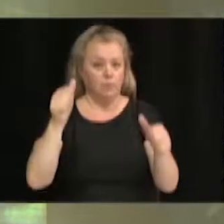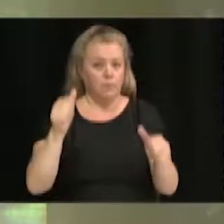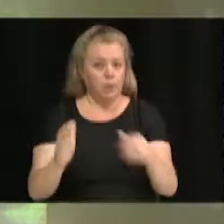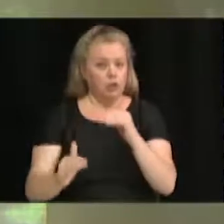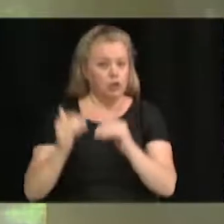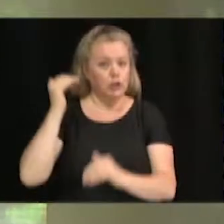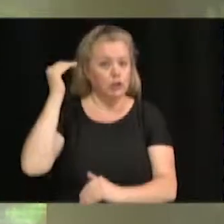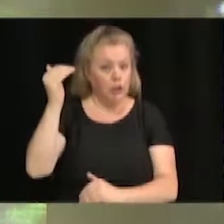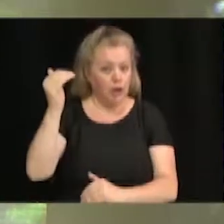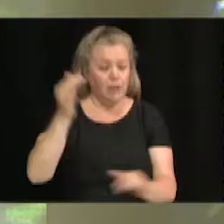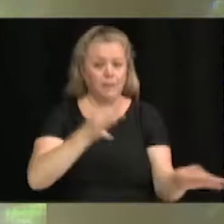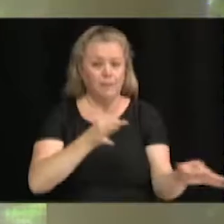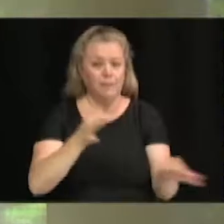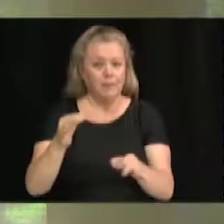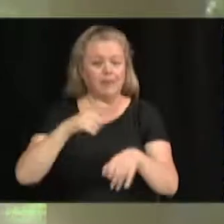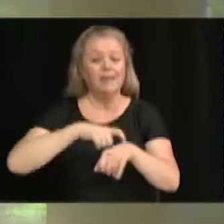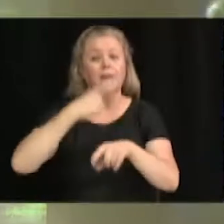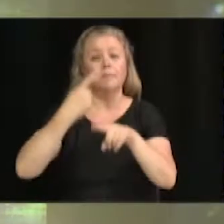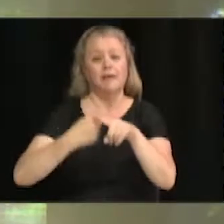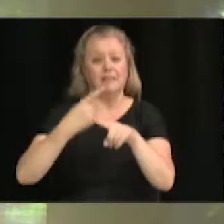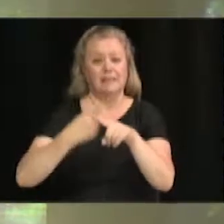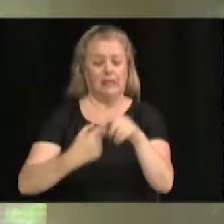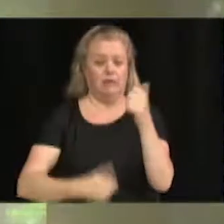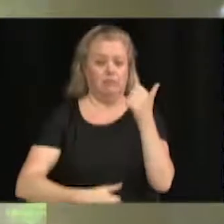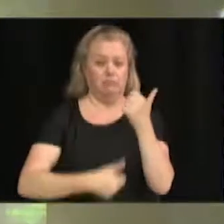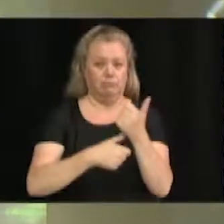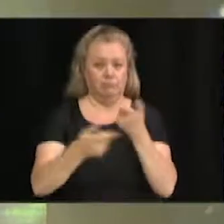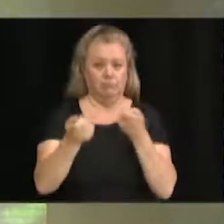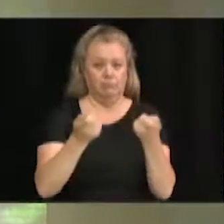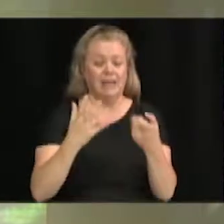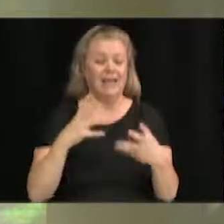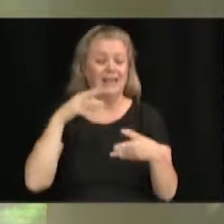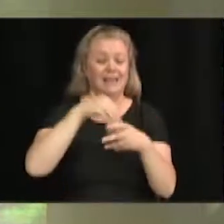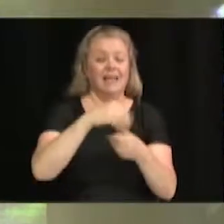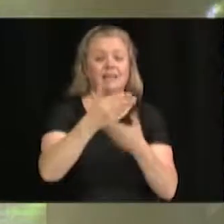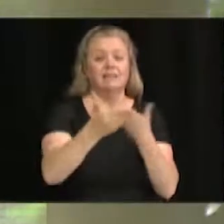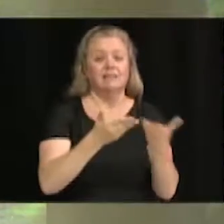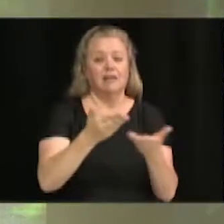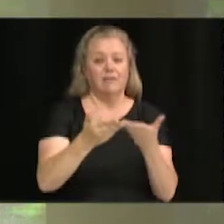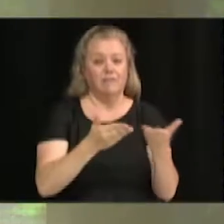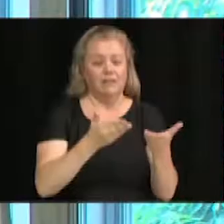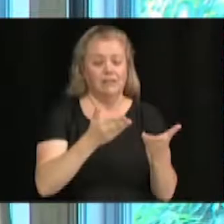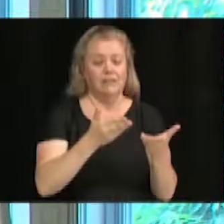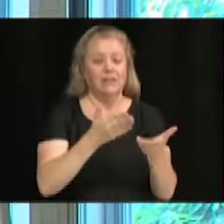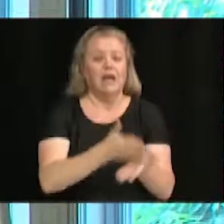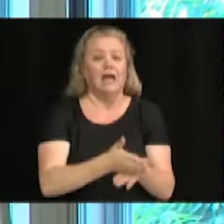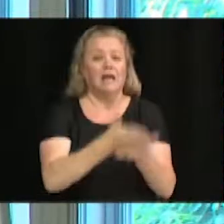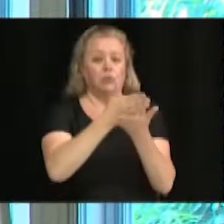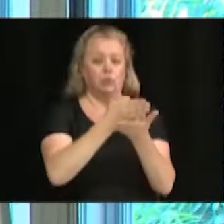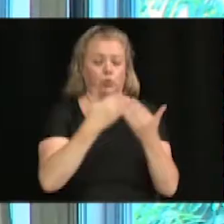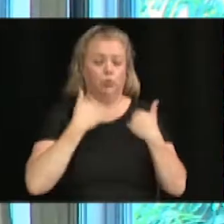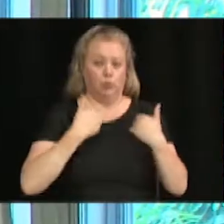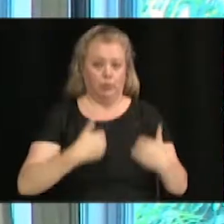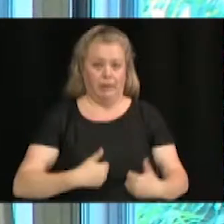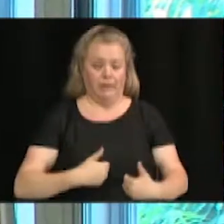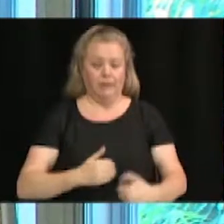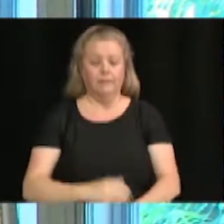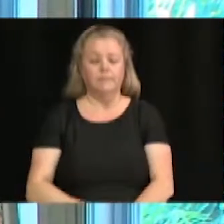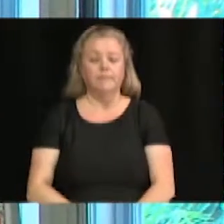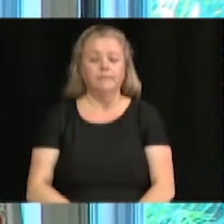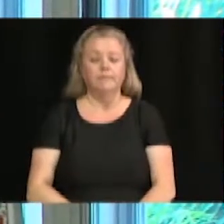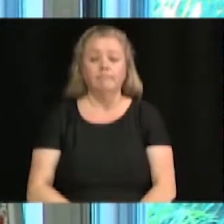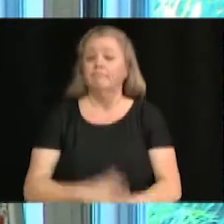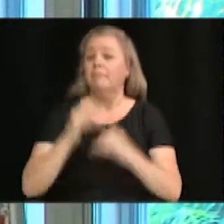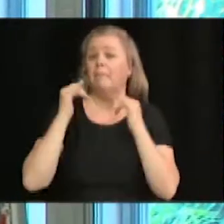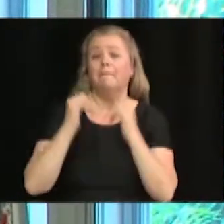temps partiel d'adjointe administrative au sein du service des ressources humaines. Oui, il'agit à nouveau d'approuver le rapport